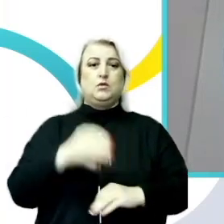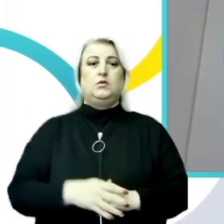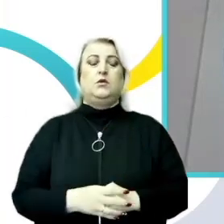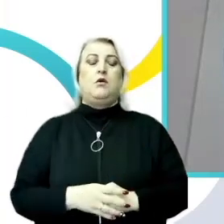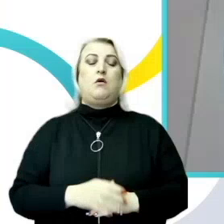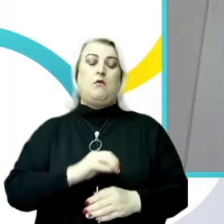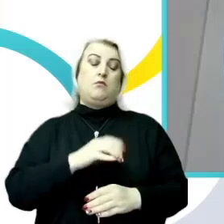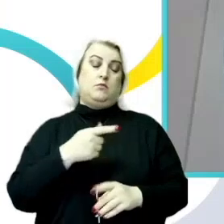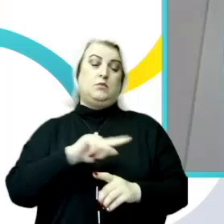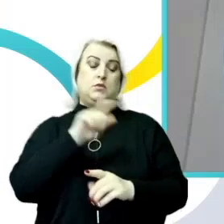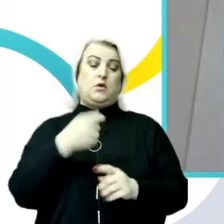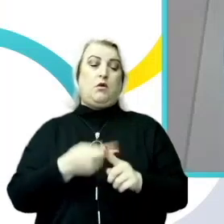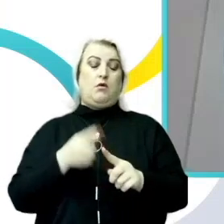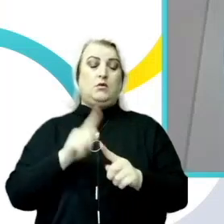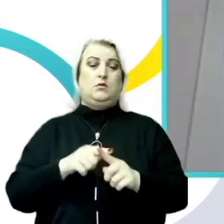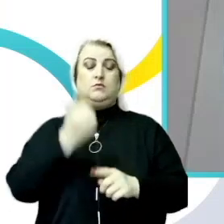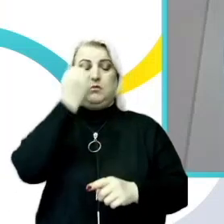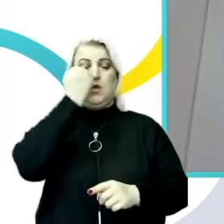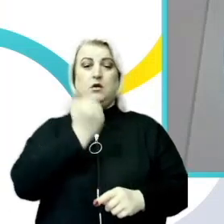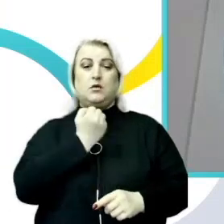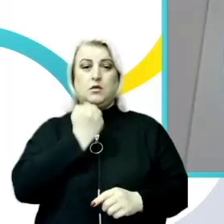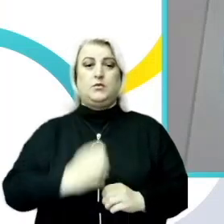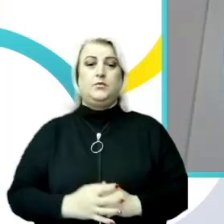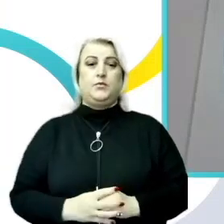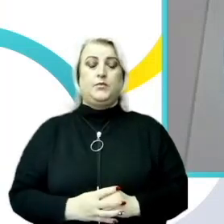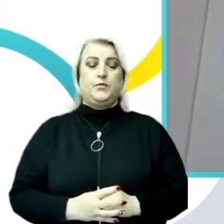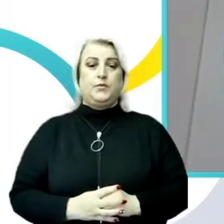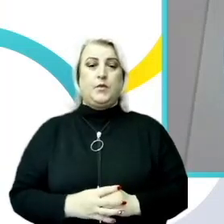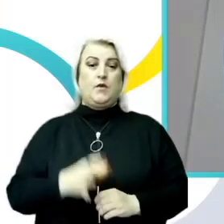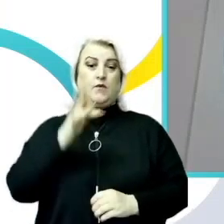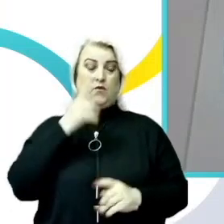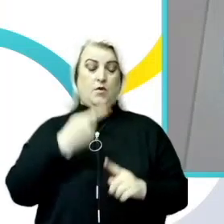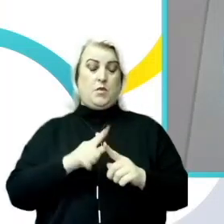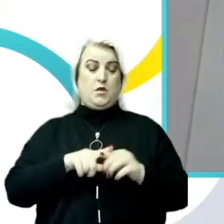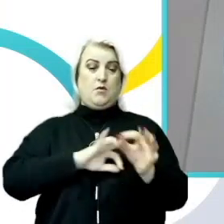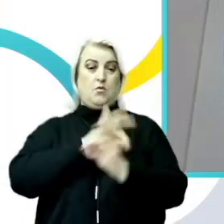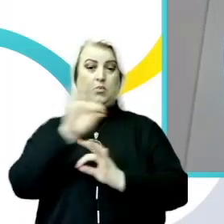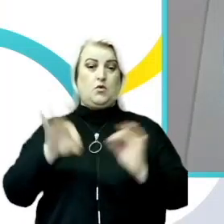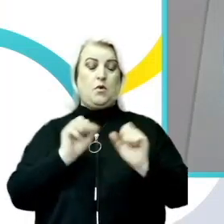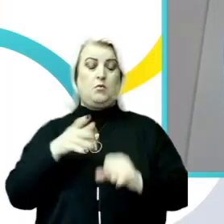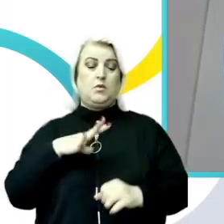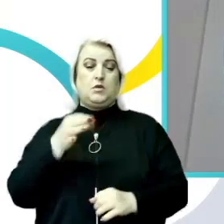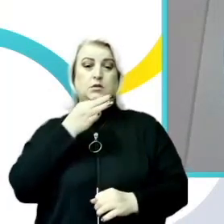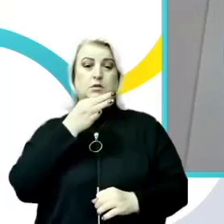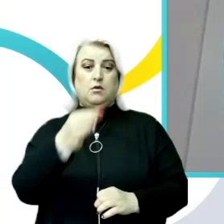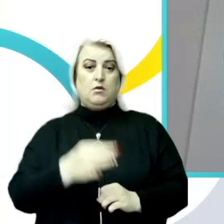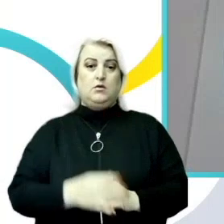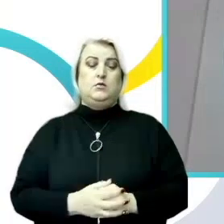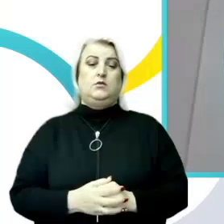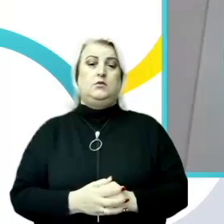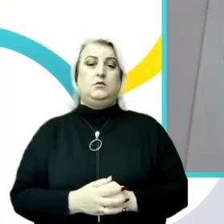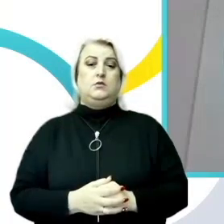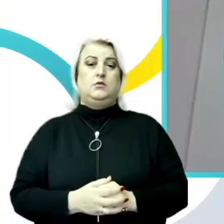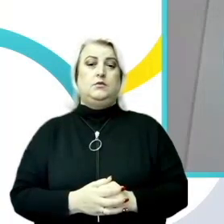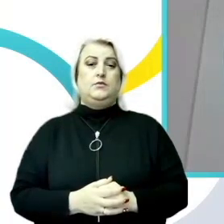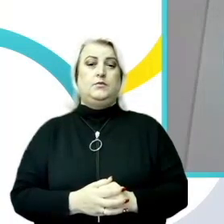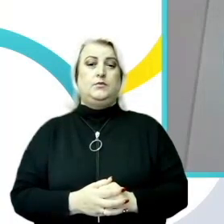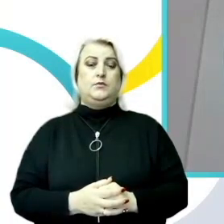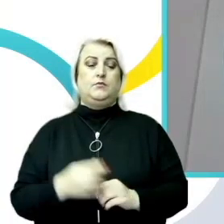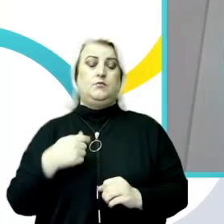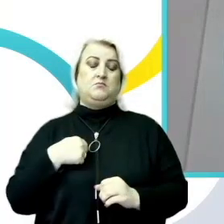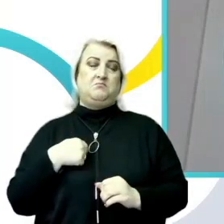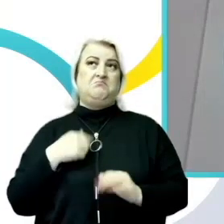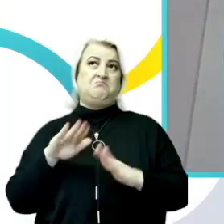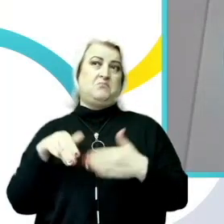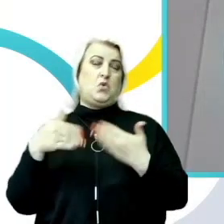care le mulțumim. În cadrul acestui proiect, așa cum am menționat și Alina, ne-am propus